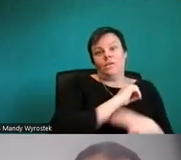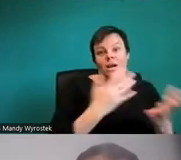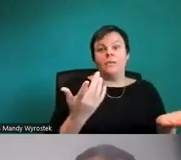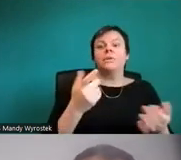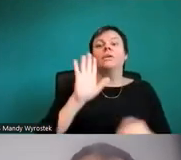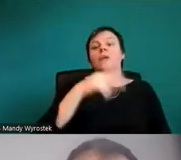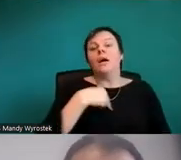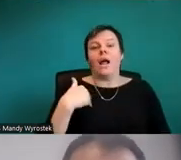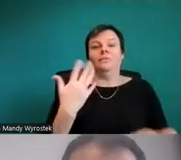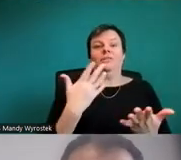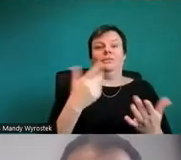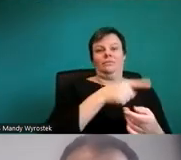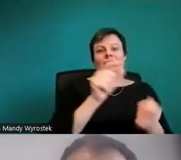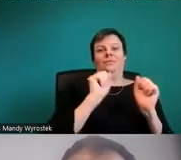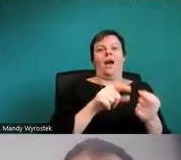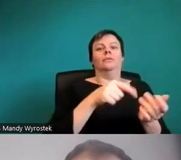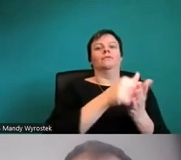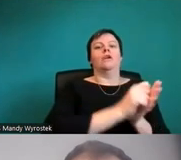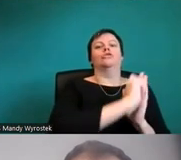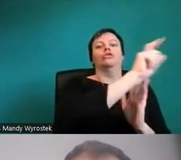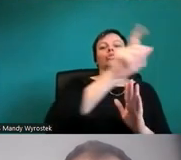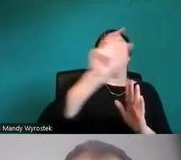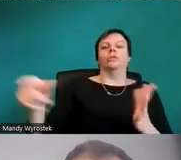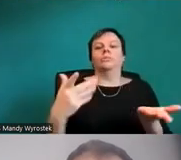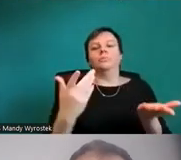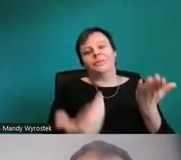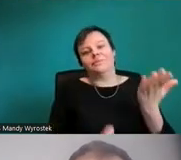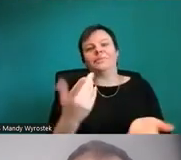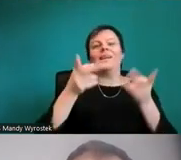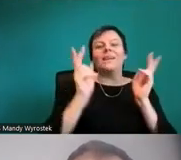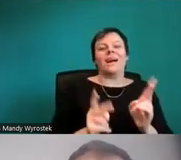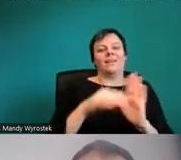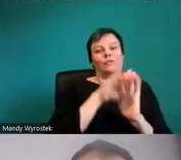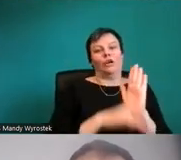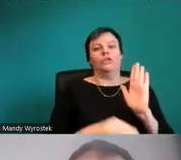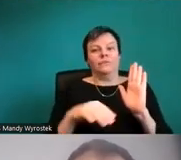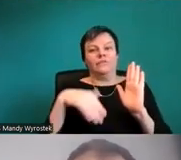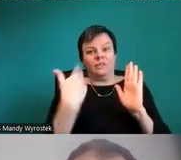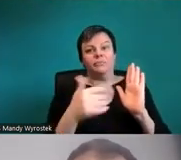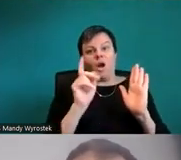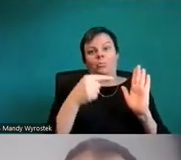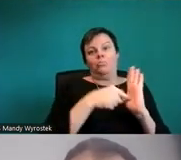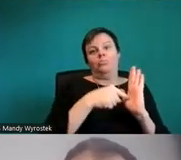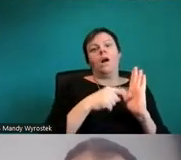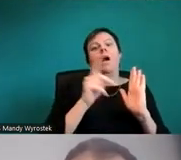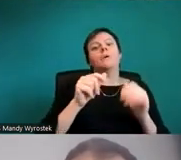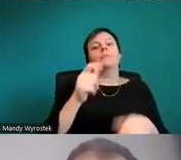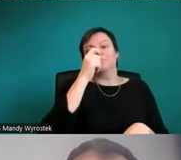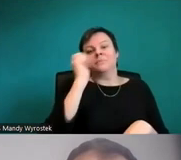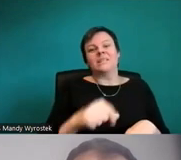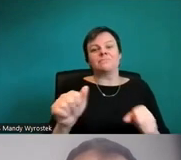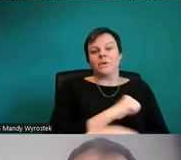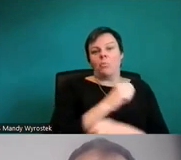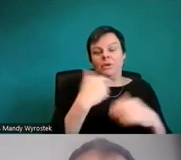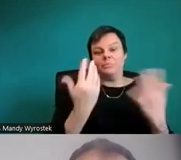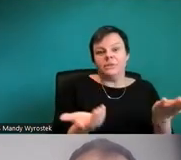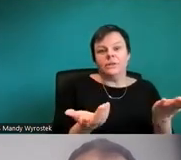Ja, also ich denke, das waren die meisten Fragen, die heute gestellt worden sind. Vielen Dank, Herr Gutfeldt,